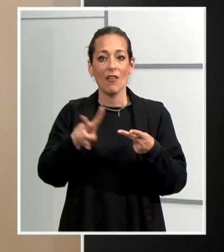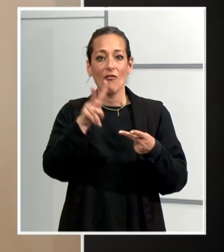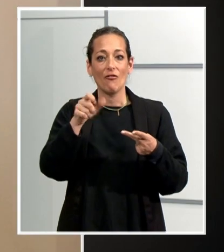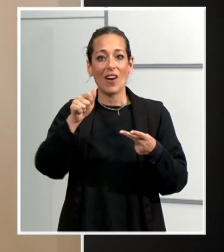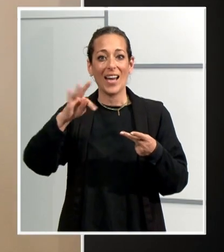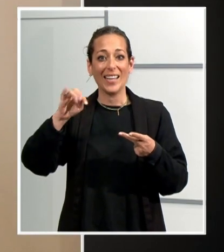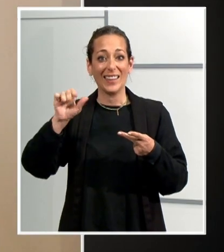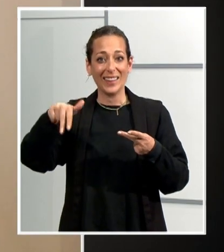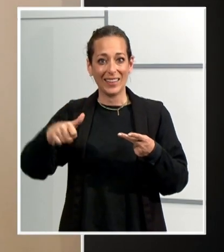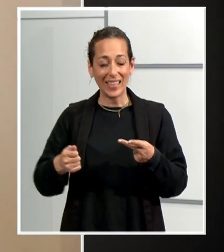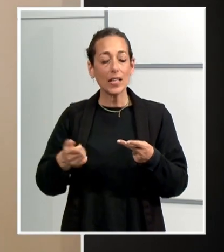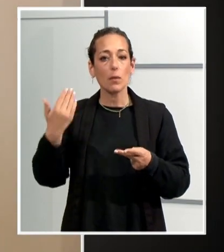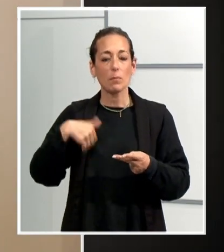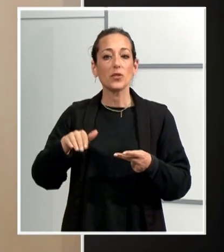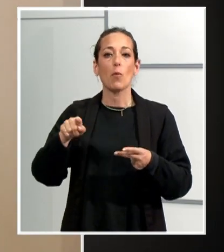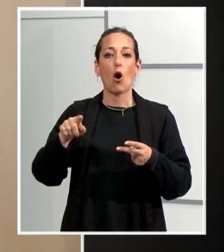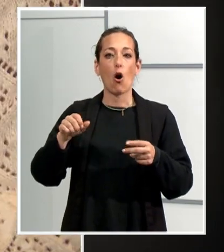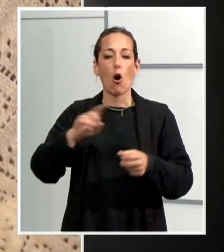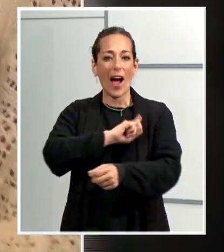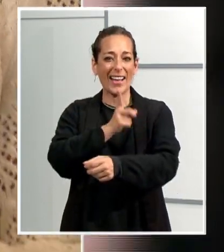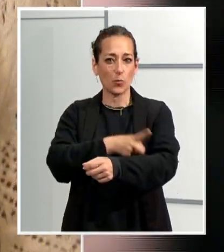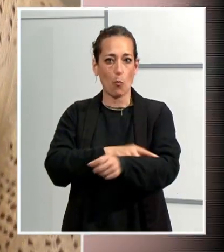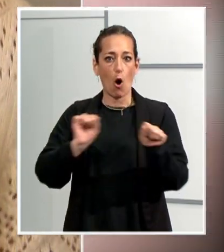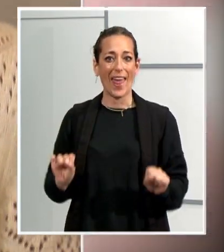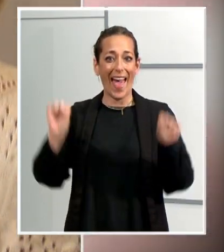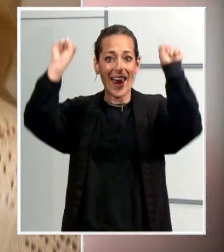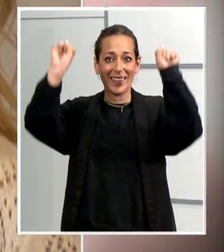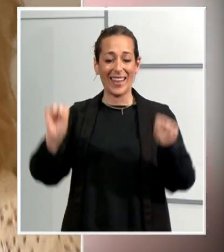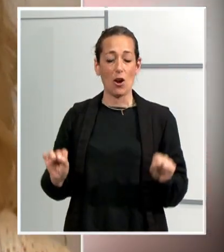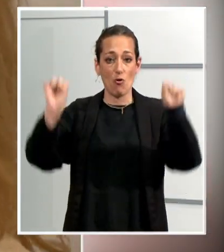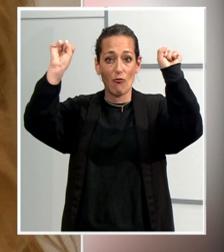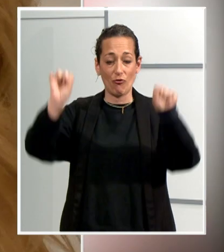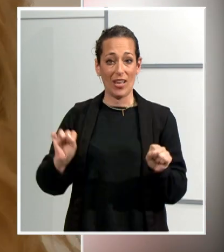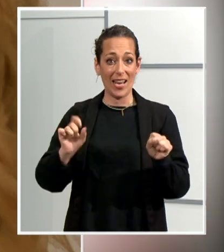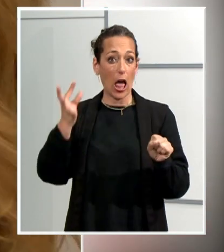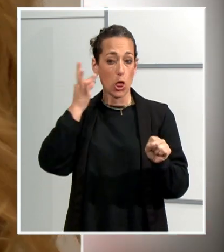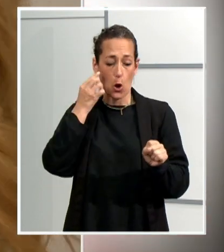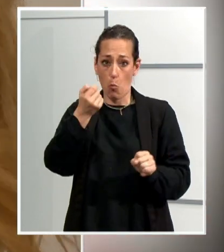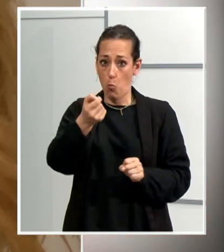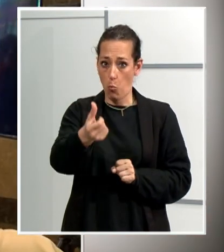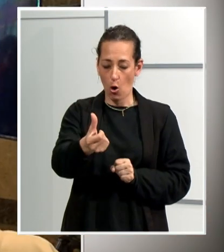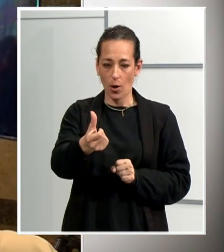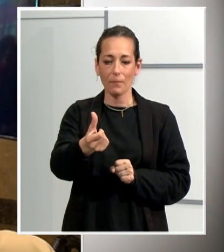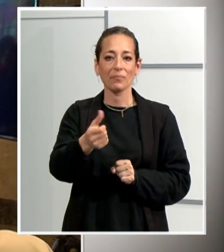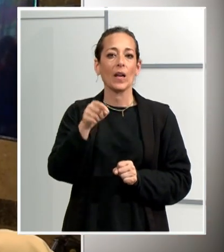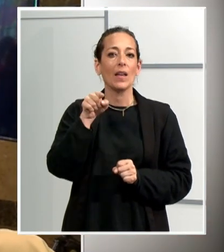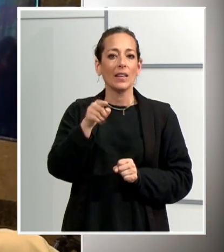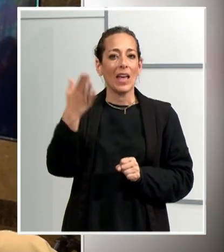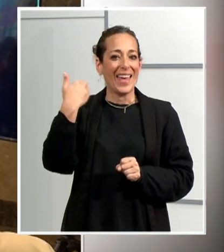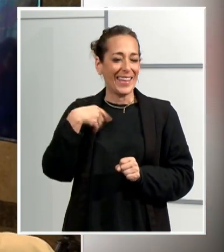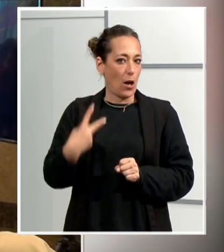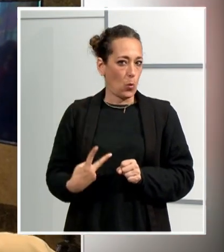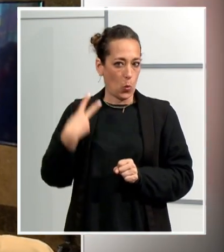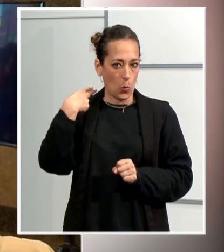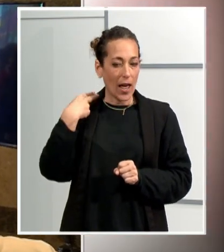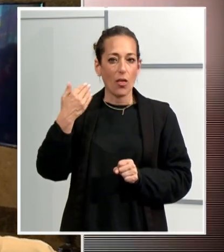Olímpics en un esport, l'alterofília, amb poc recorregut en l'àmbit femení quan s'hi va iniciar. La lleonesa, ja retirada, ha gaudit